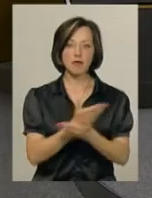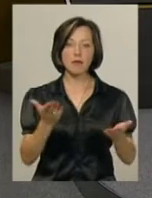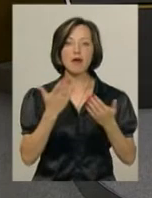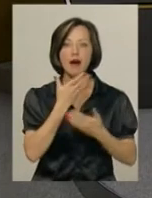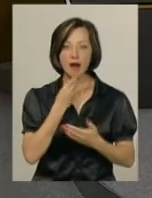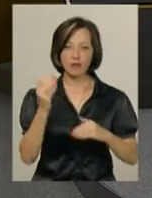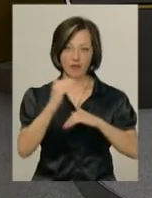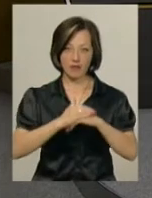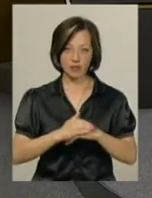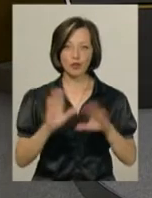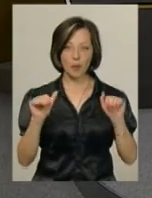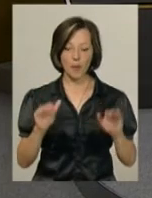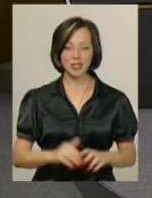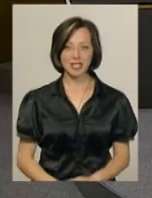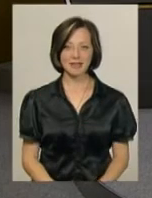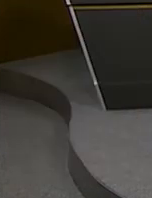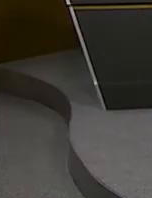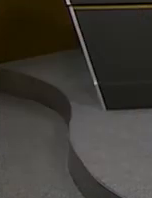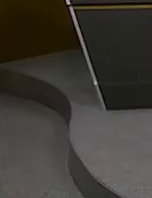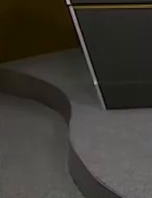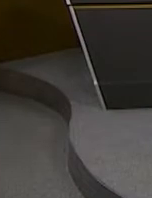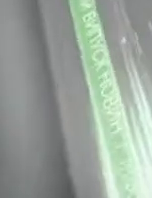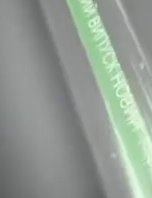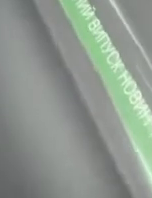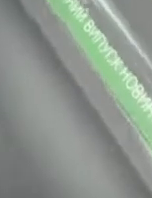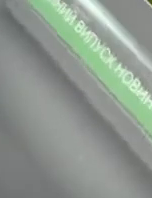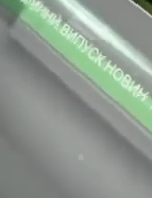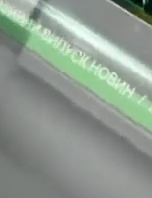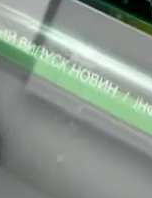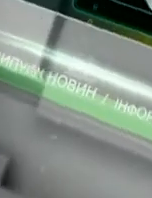гарного вечора. До побачення. Дякую.